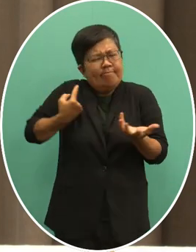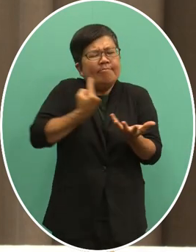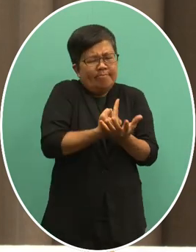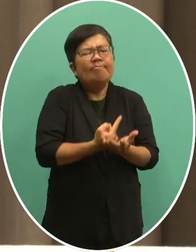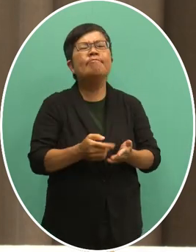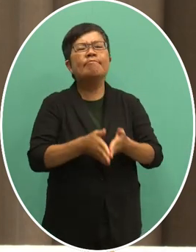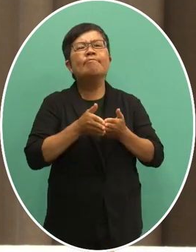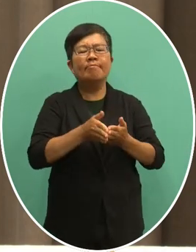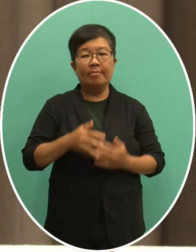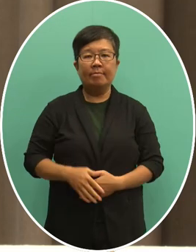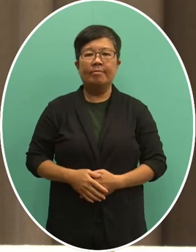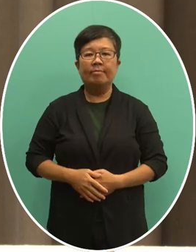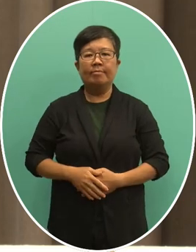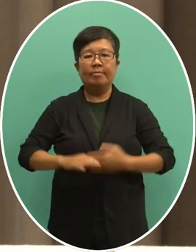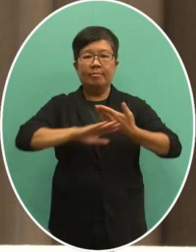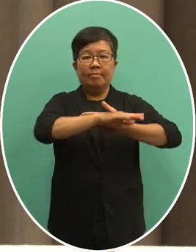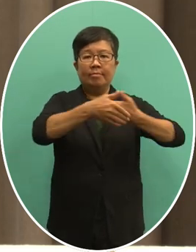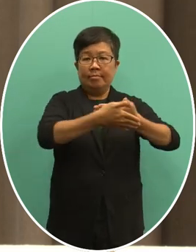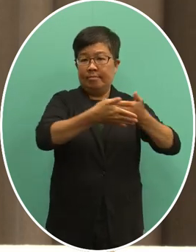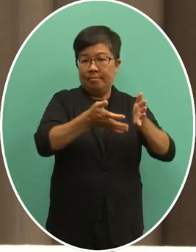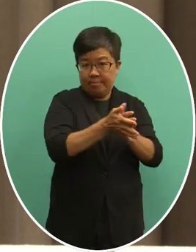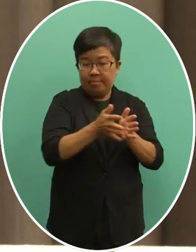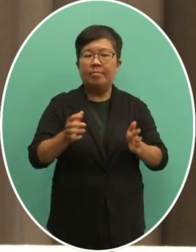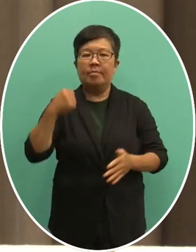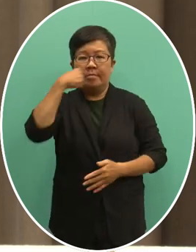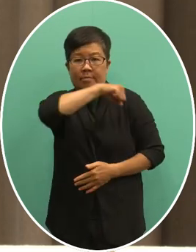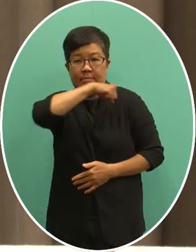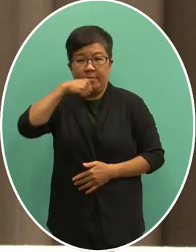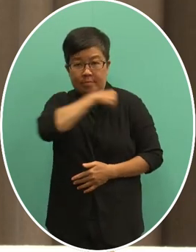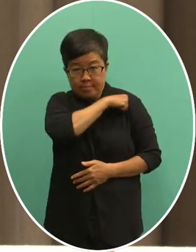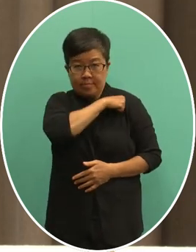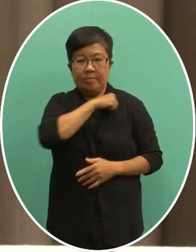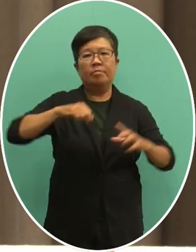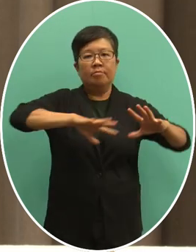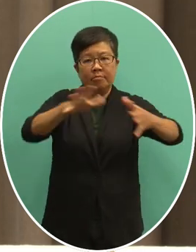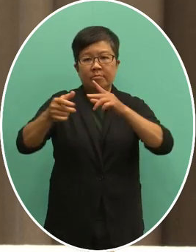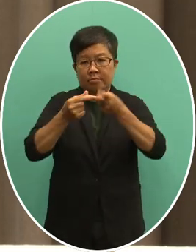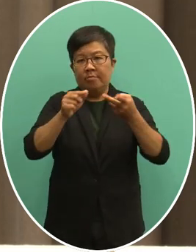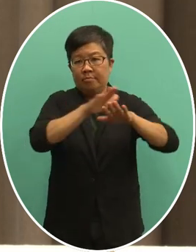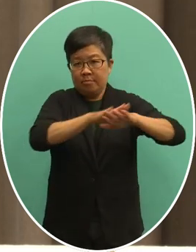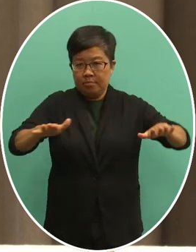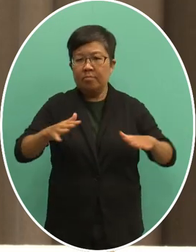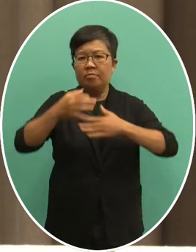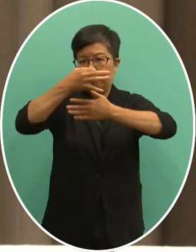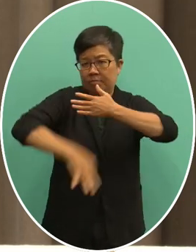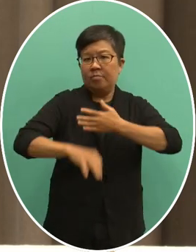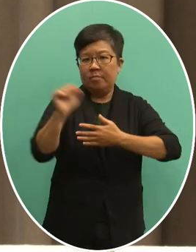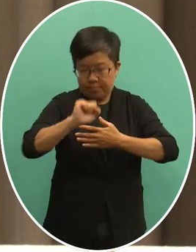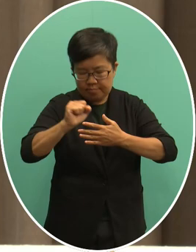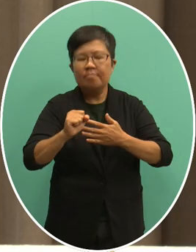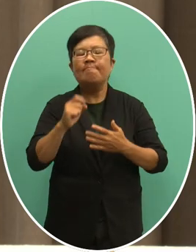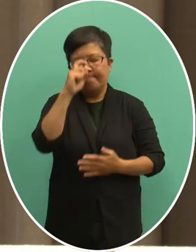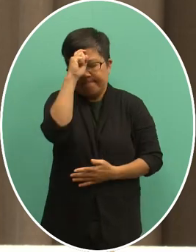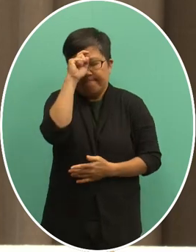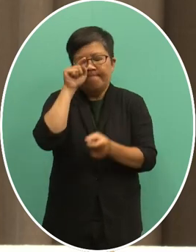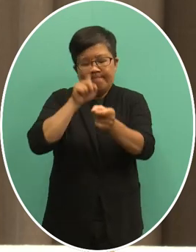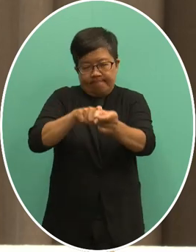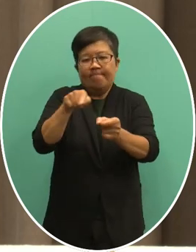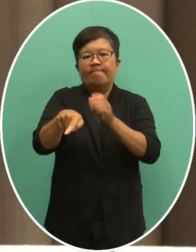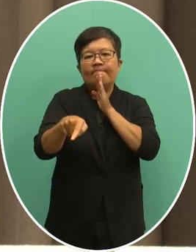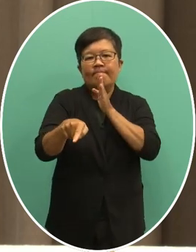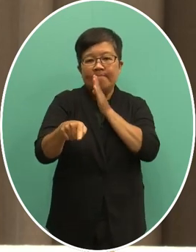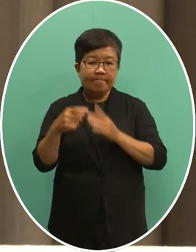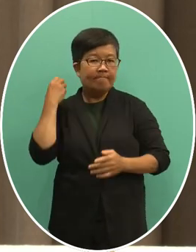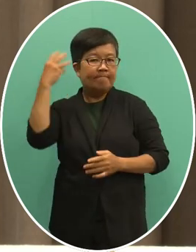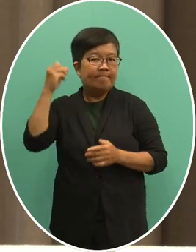本部今年以台湾是全球和平不可或缺的一环为设计的理念制作新